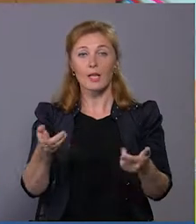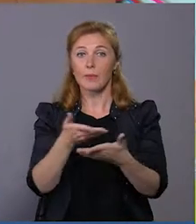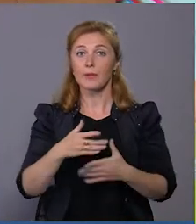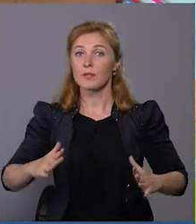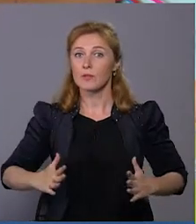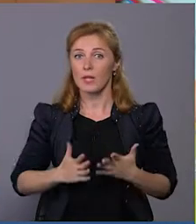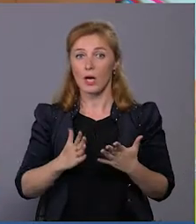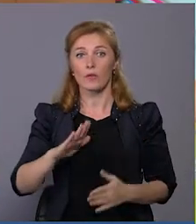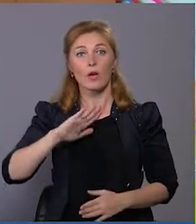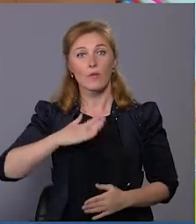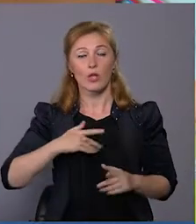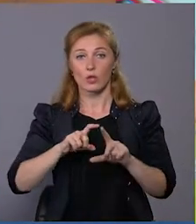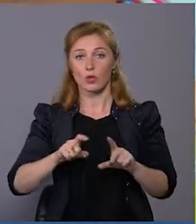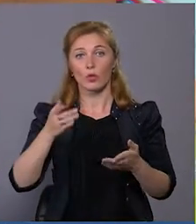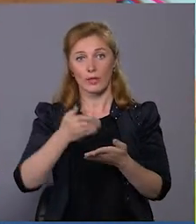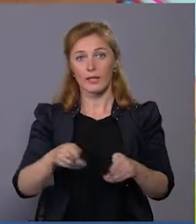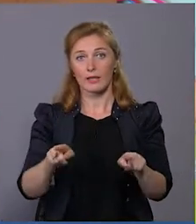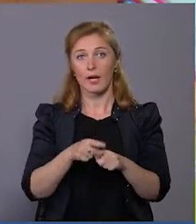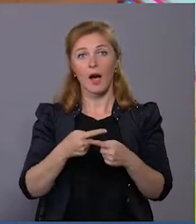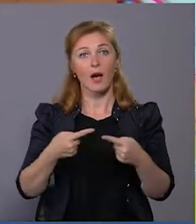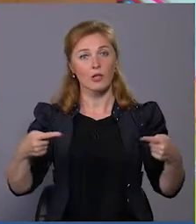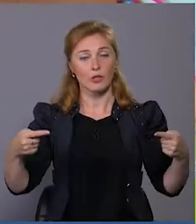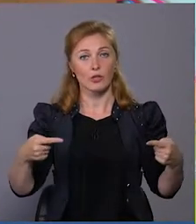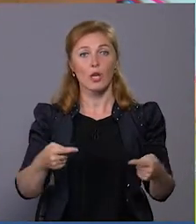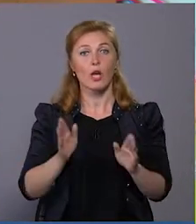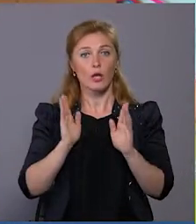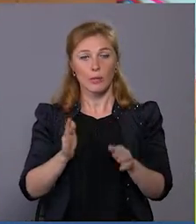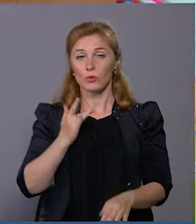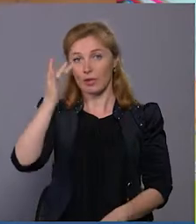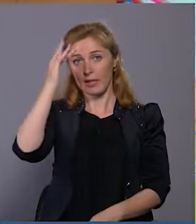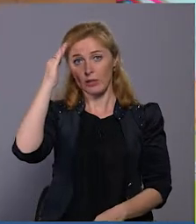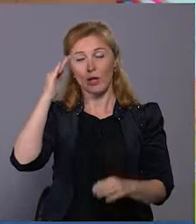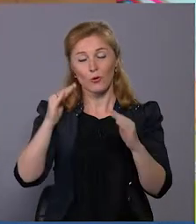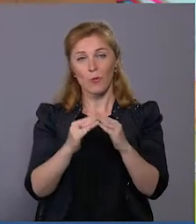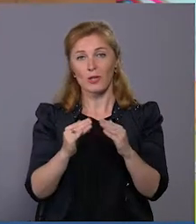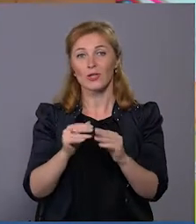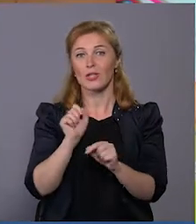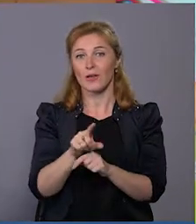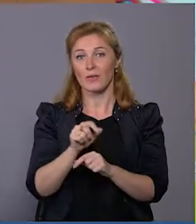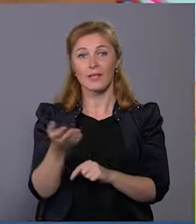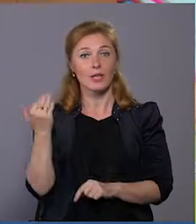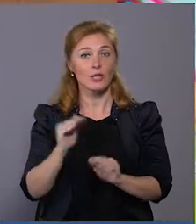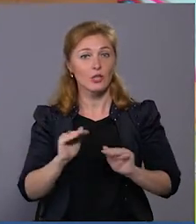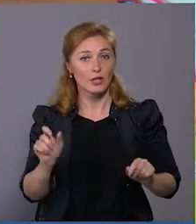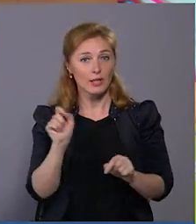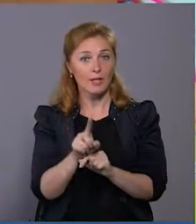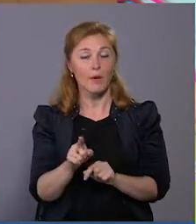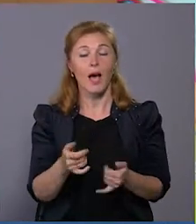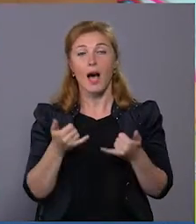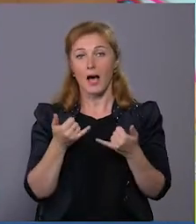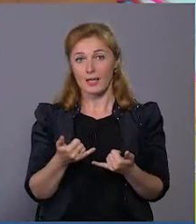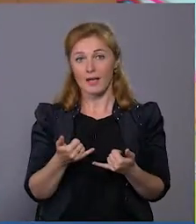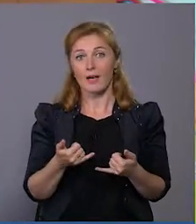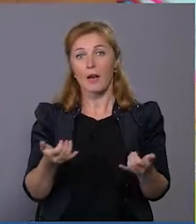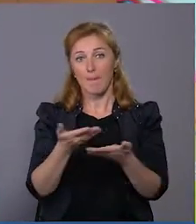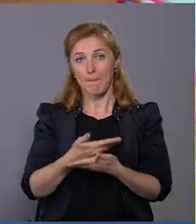нашій школі вже є така річ. Ну і будемо, маємо на літо домашнє завдання. Раніше ми діткам задавали завдання на літо, тепер вже так не робиться. А